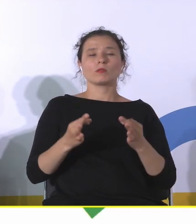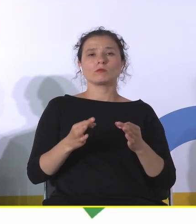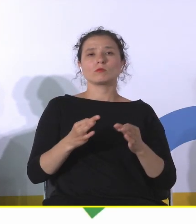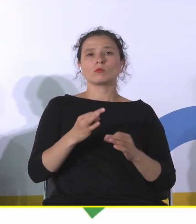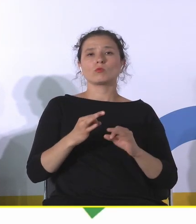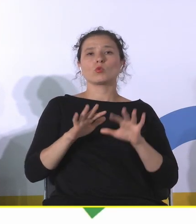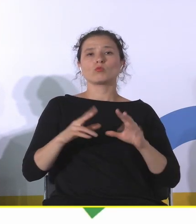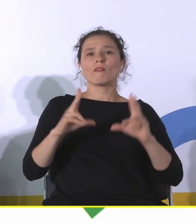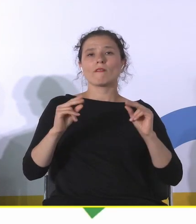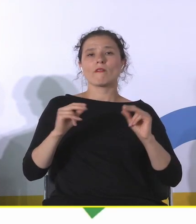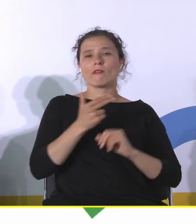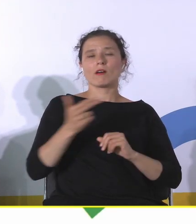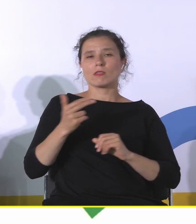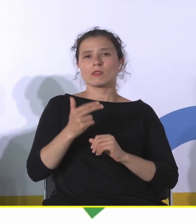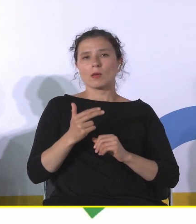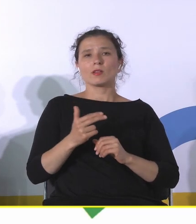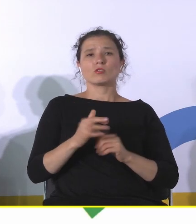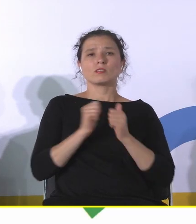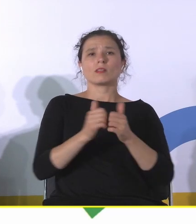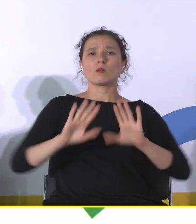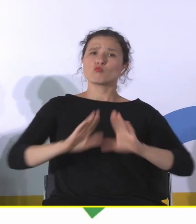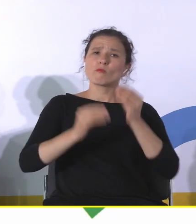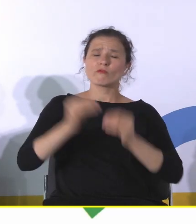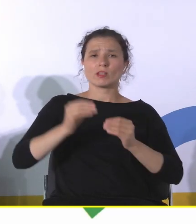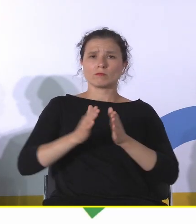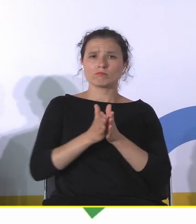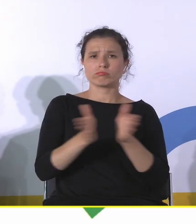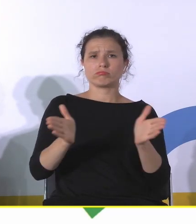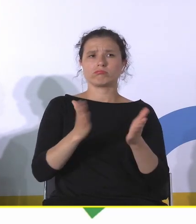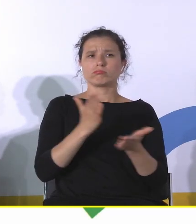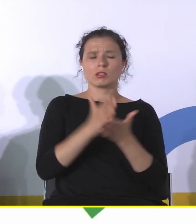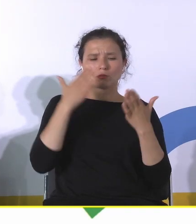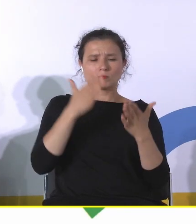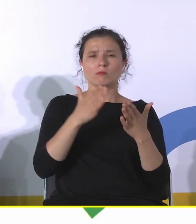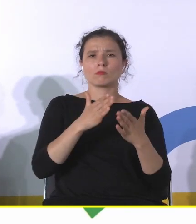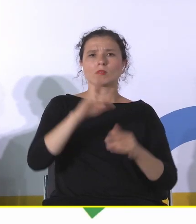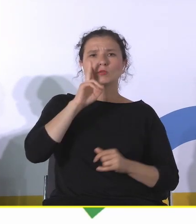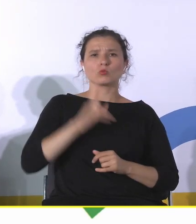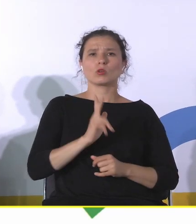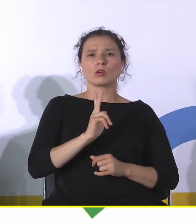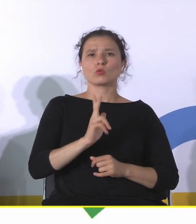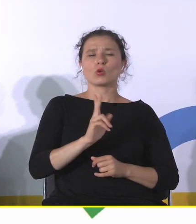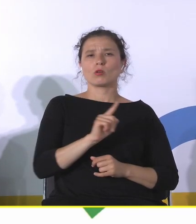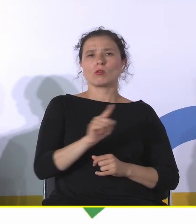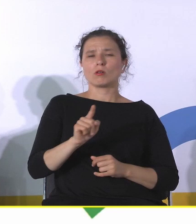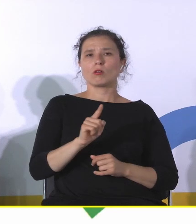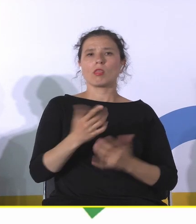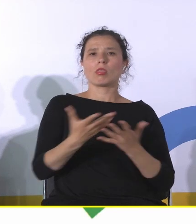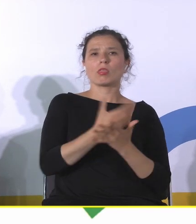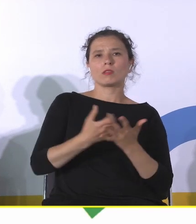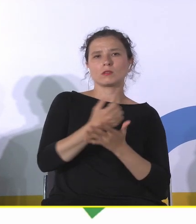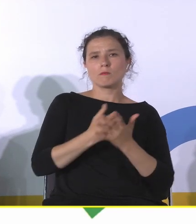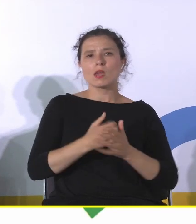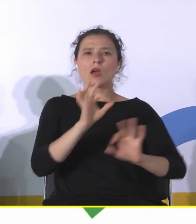poszerzonych funkcjach muzeów, nie tylko jako instytucji, które mają kolekcjonować, konserwować,